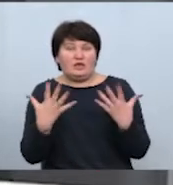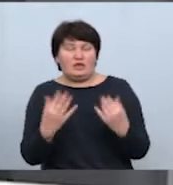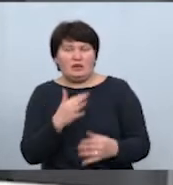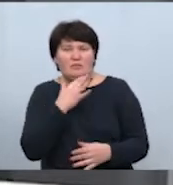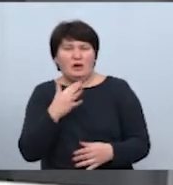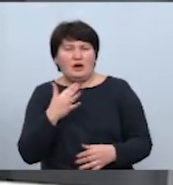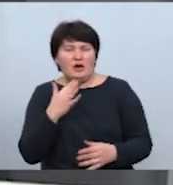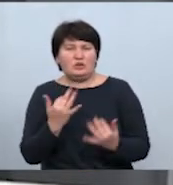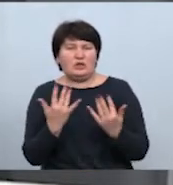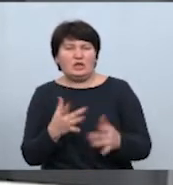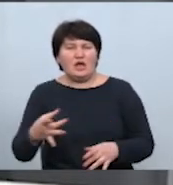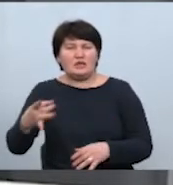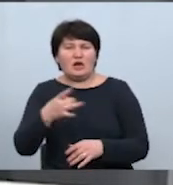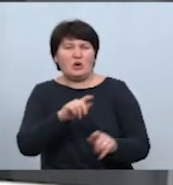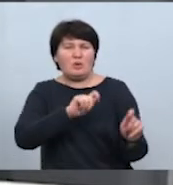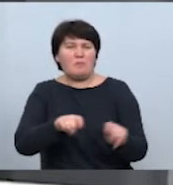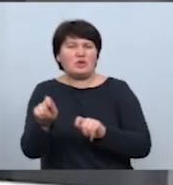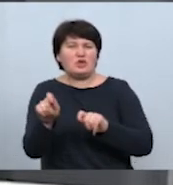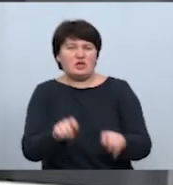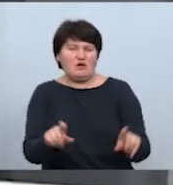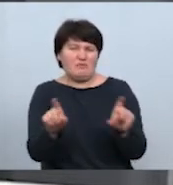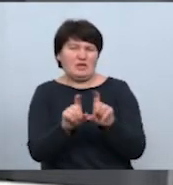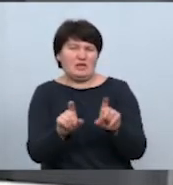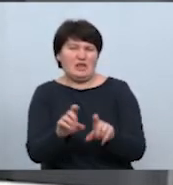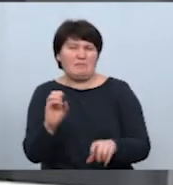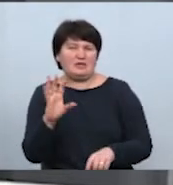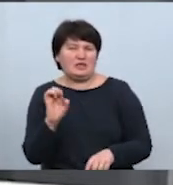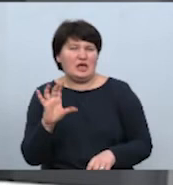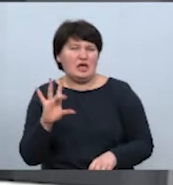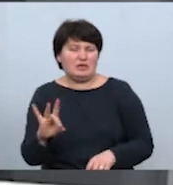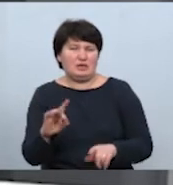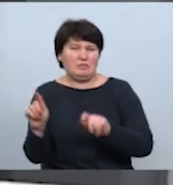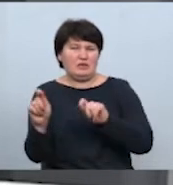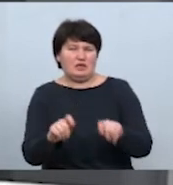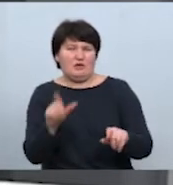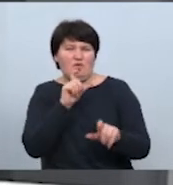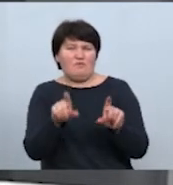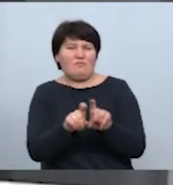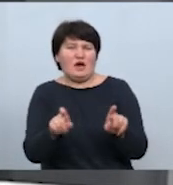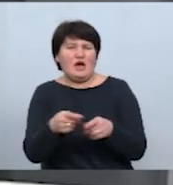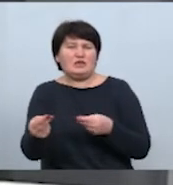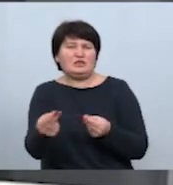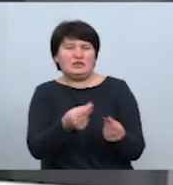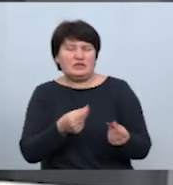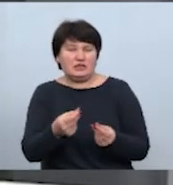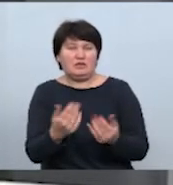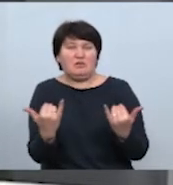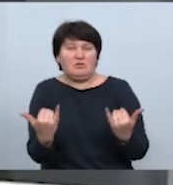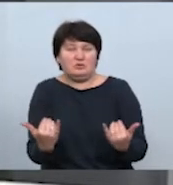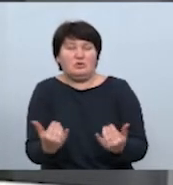районів приїжджає в епіцентр, приїжджає в торгові мережі, воно спричиняє сьогодні,